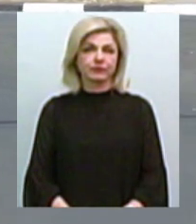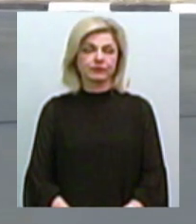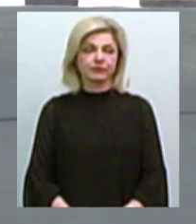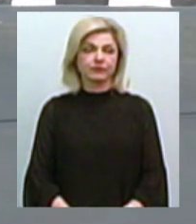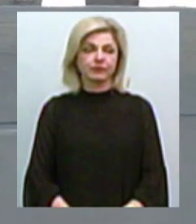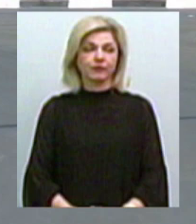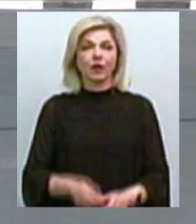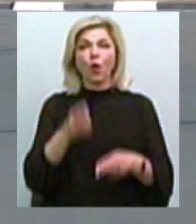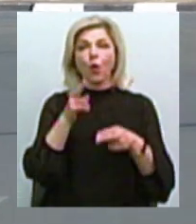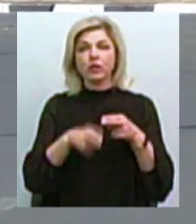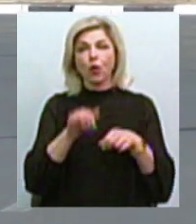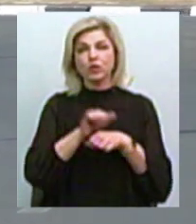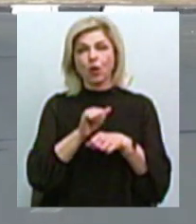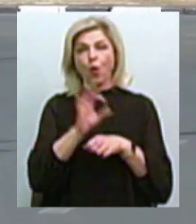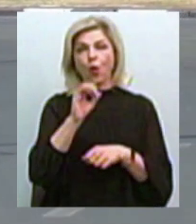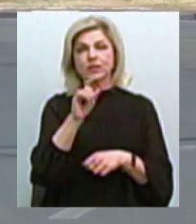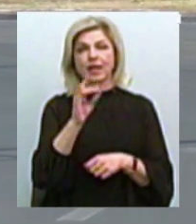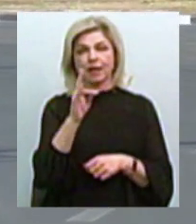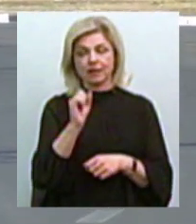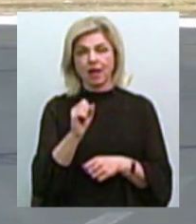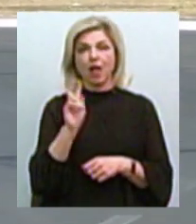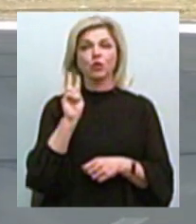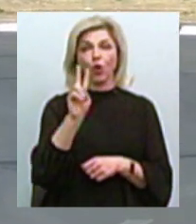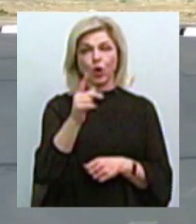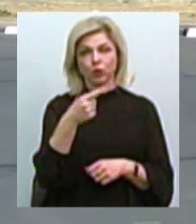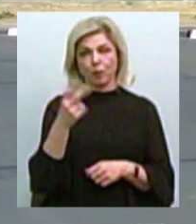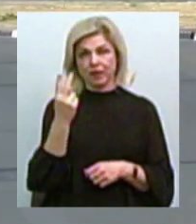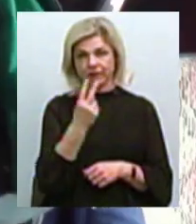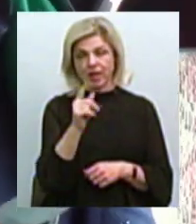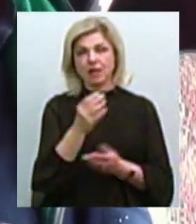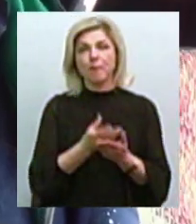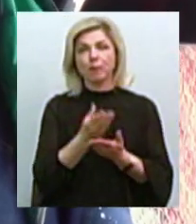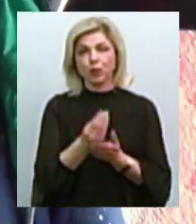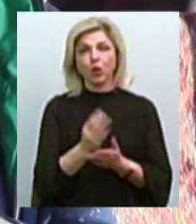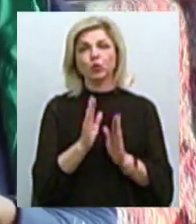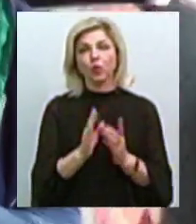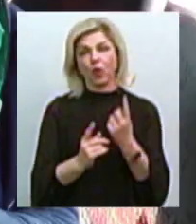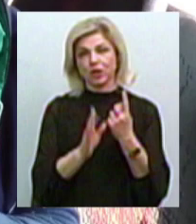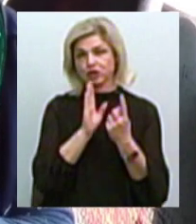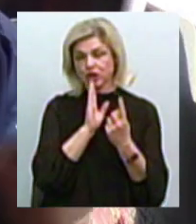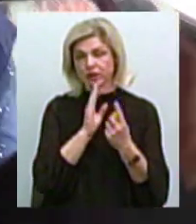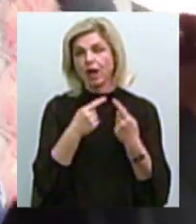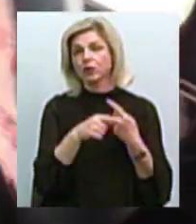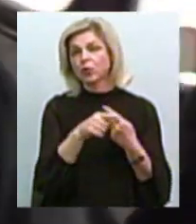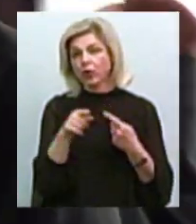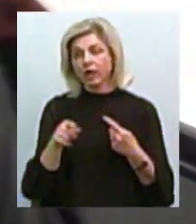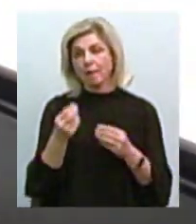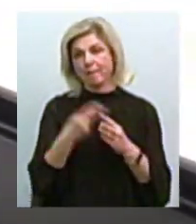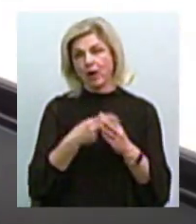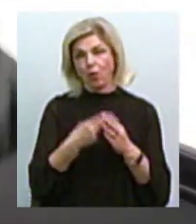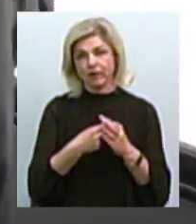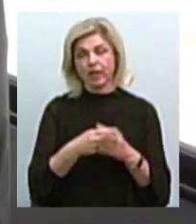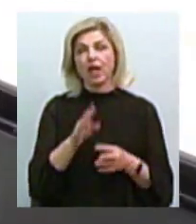Від кінцевої зупинки Озерна від'їжджає тролейбус номер два. За проїзд сплачує лише одна жінка, інші пасажири – пільговики.